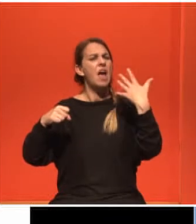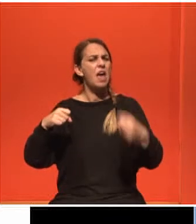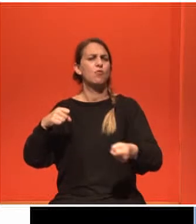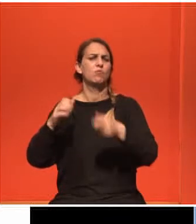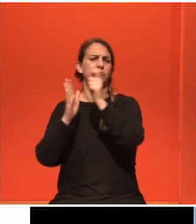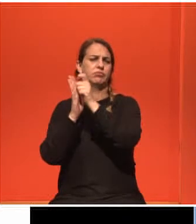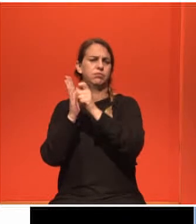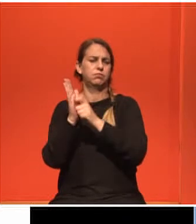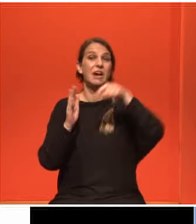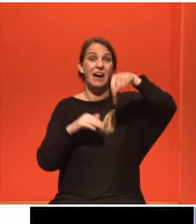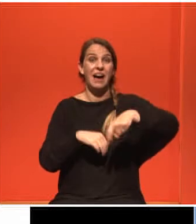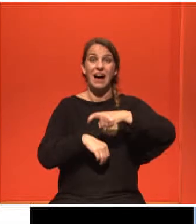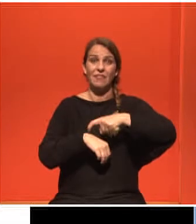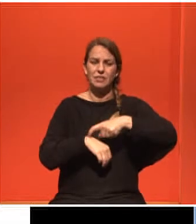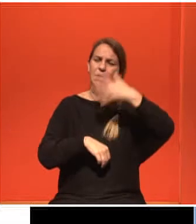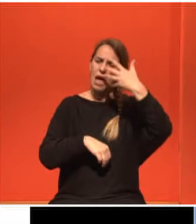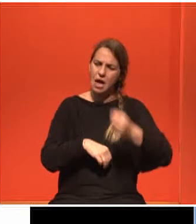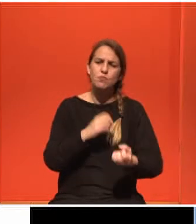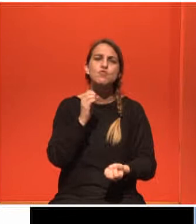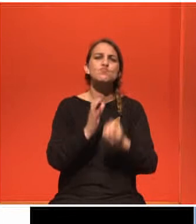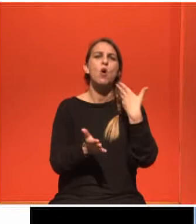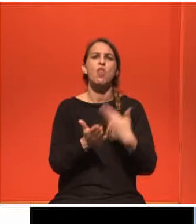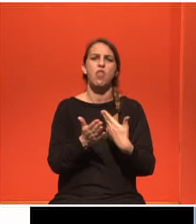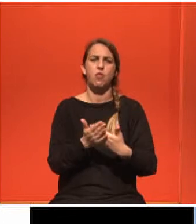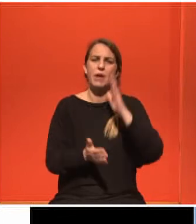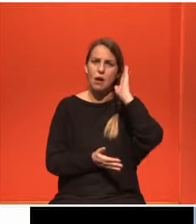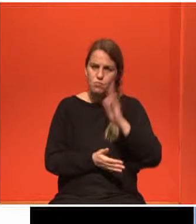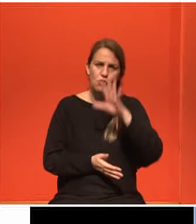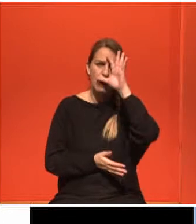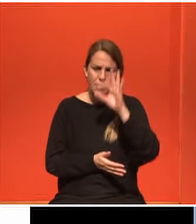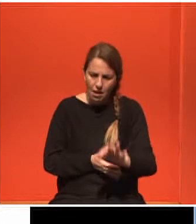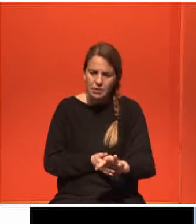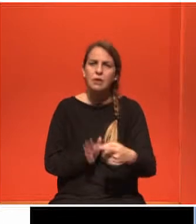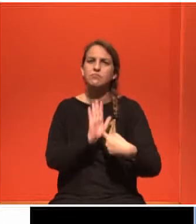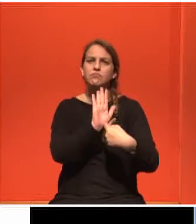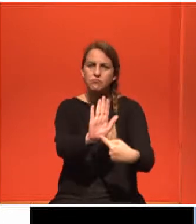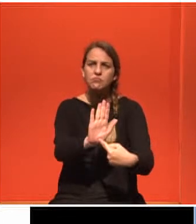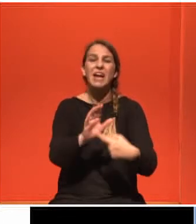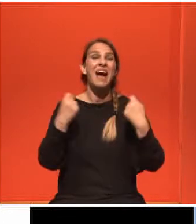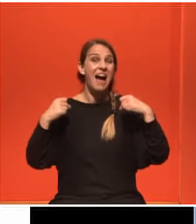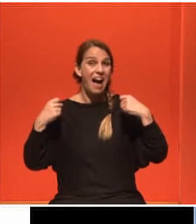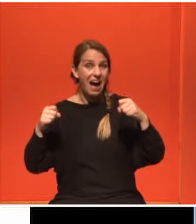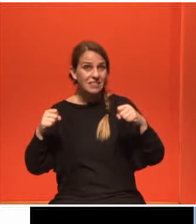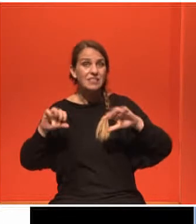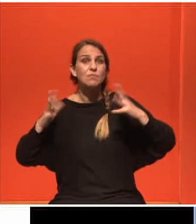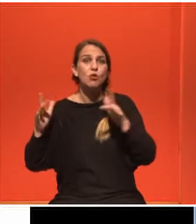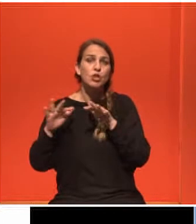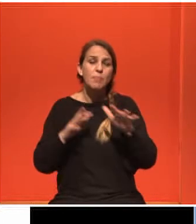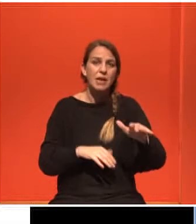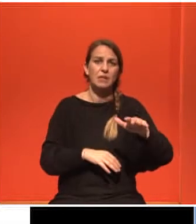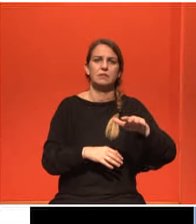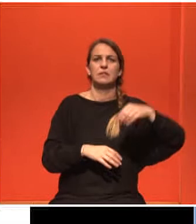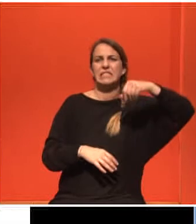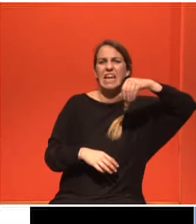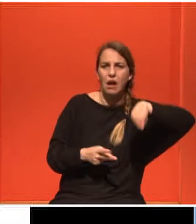μπορούμε να εξηγήσουμε μηχανιστικά πώς η άσκηση δρά στον διαβήτη στον καρκίνο